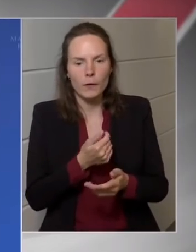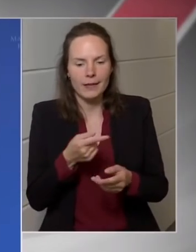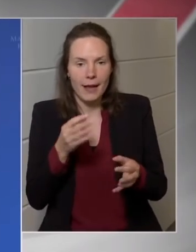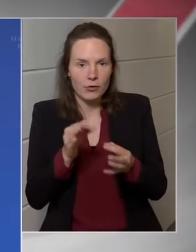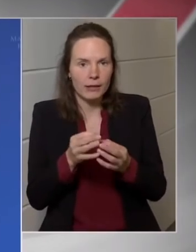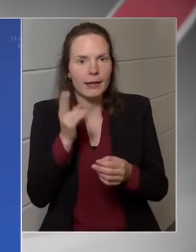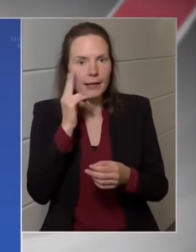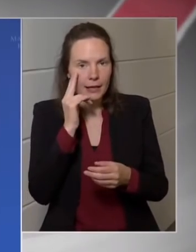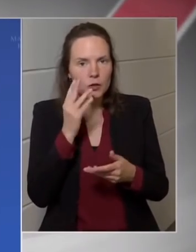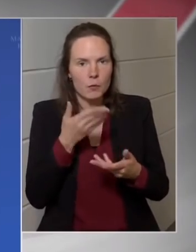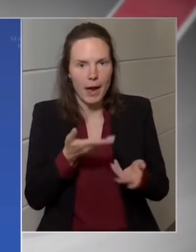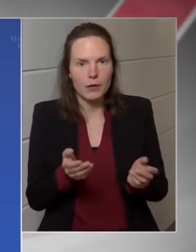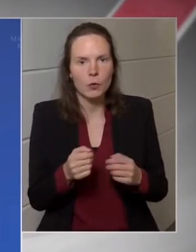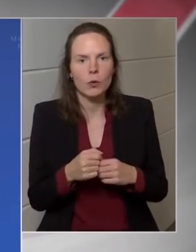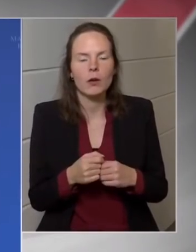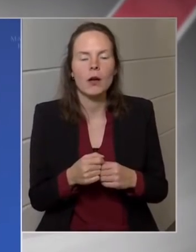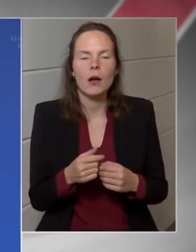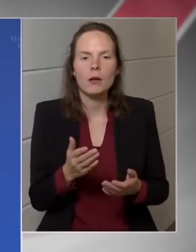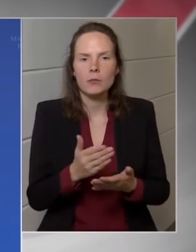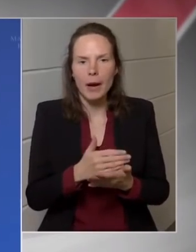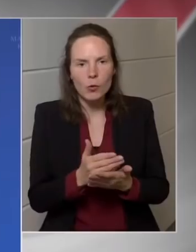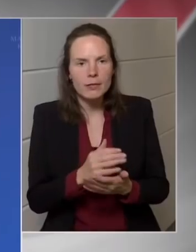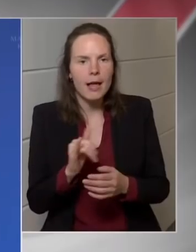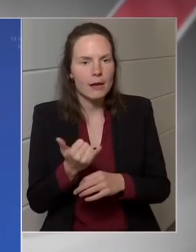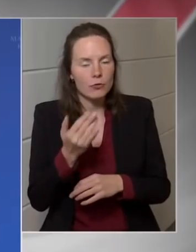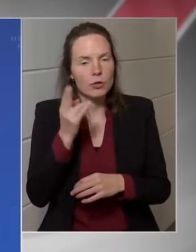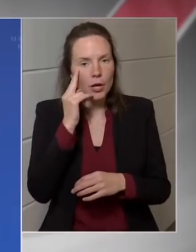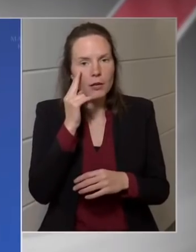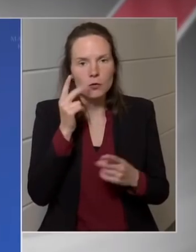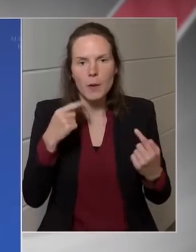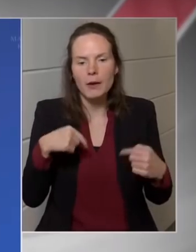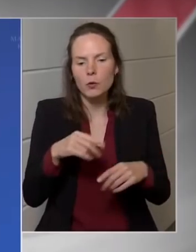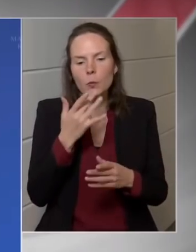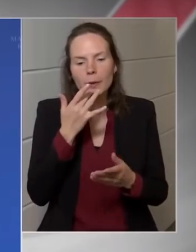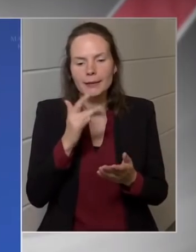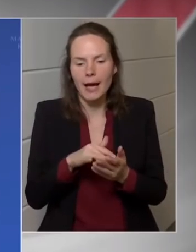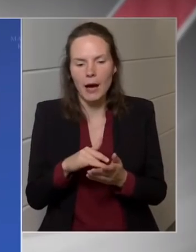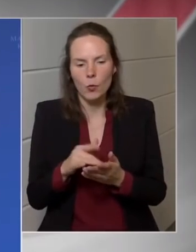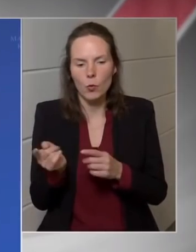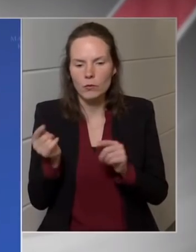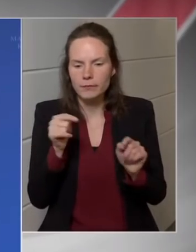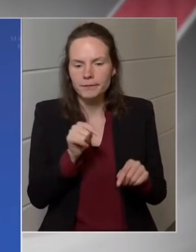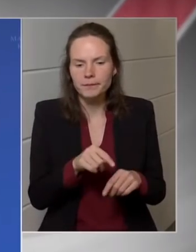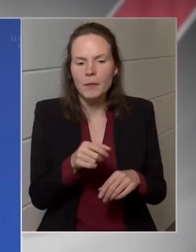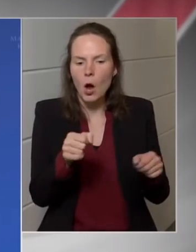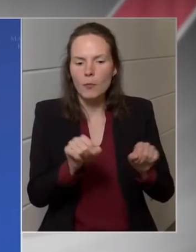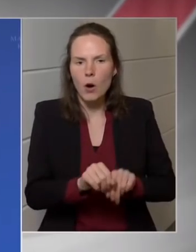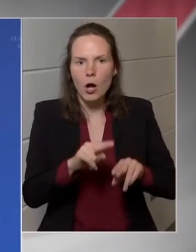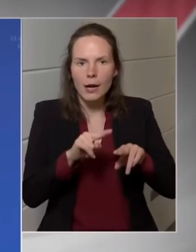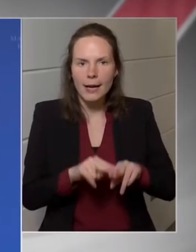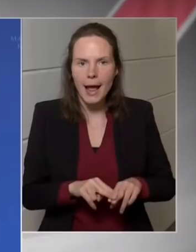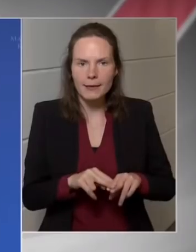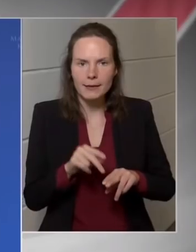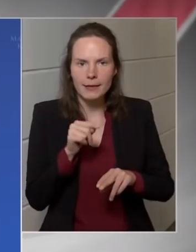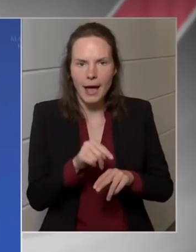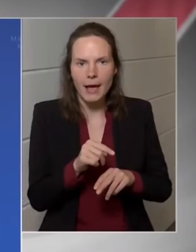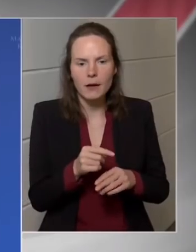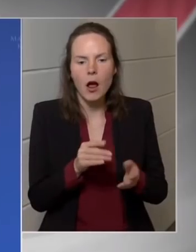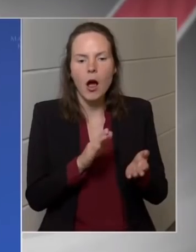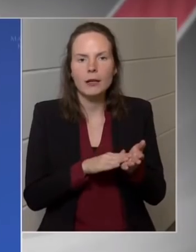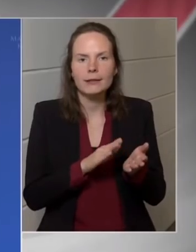és ennek a megoszlása is ismert. Tehát például visszatérve a bankrendszerhez, a nettó